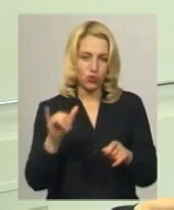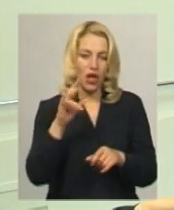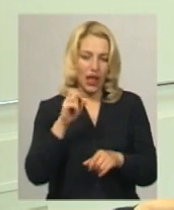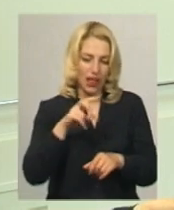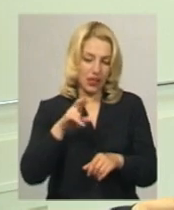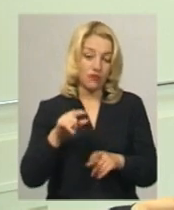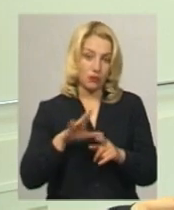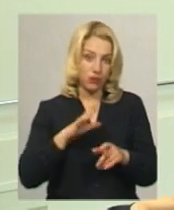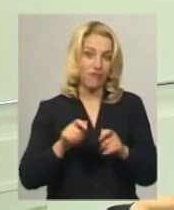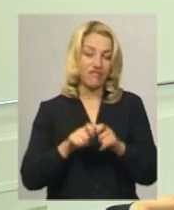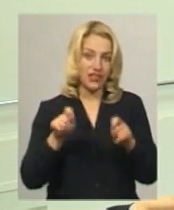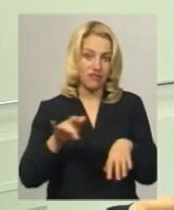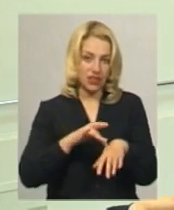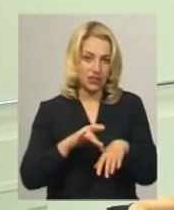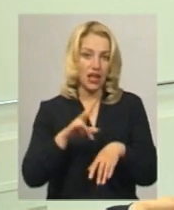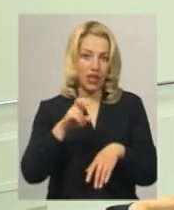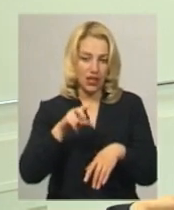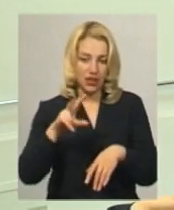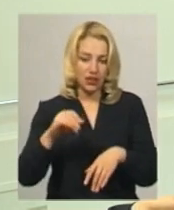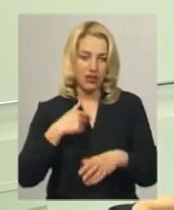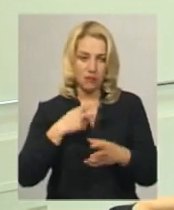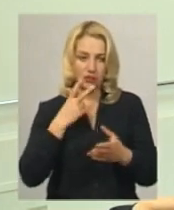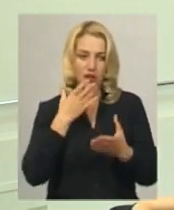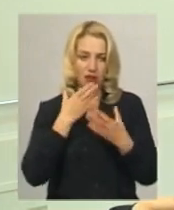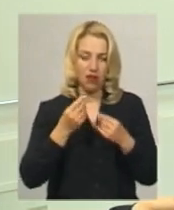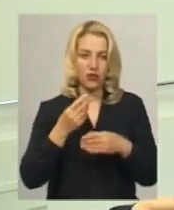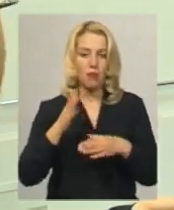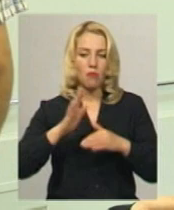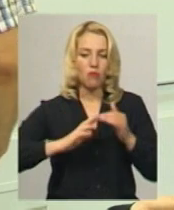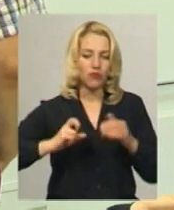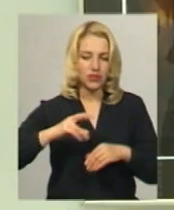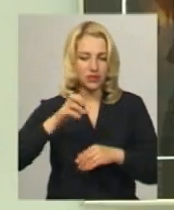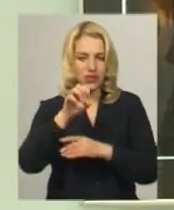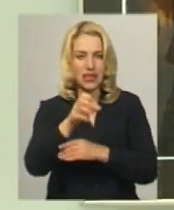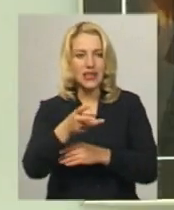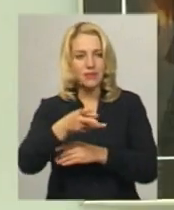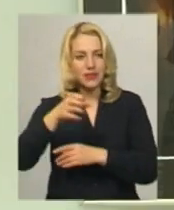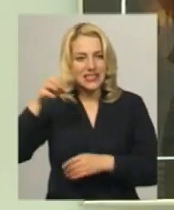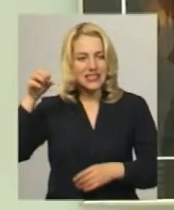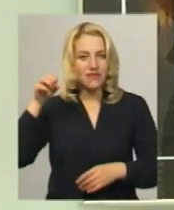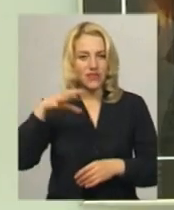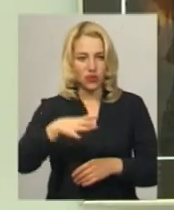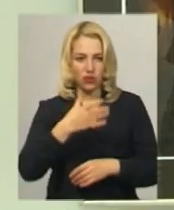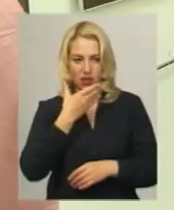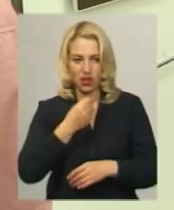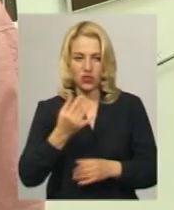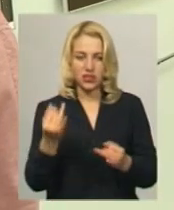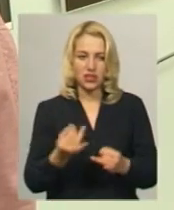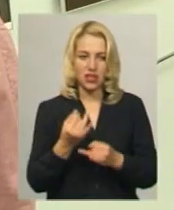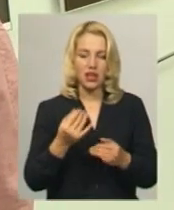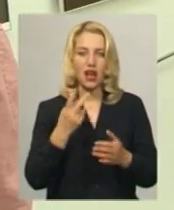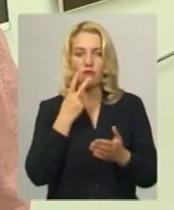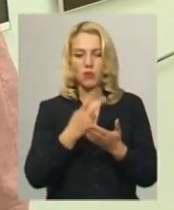дуже гарна. Бачу професійне посвітло, дуже цікаво. Переглянути фотовиставку дотик можна до